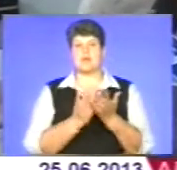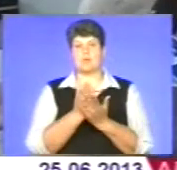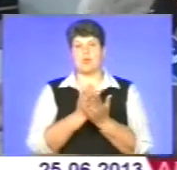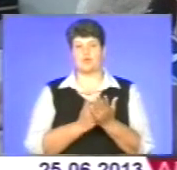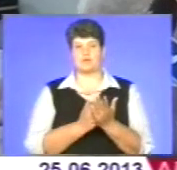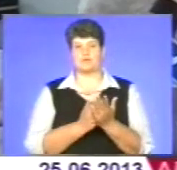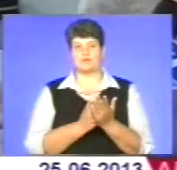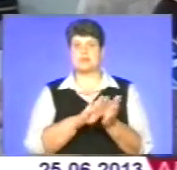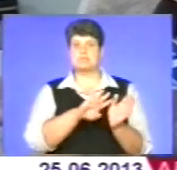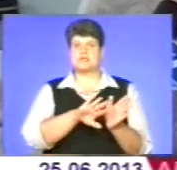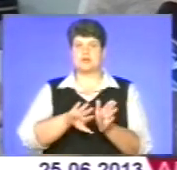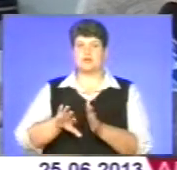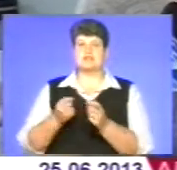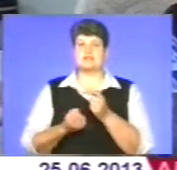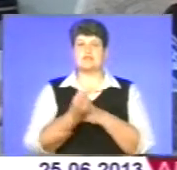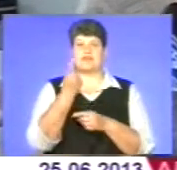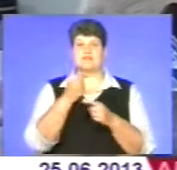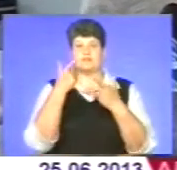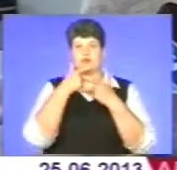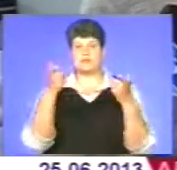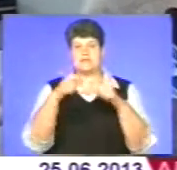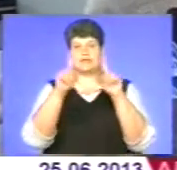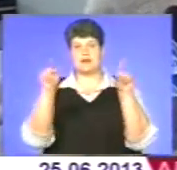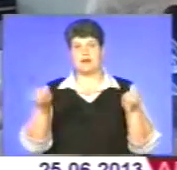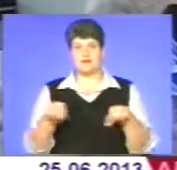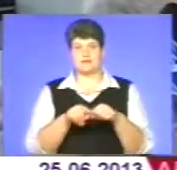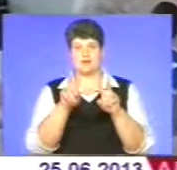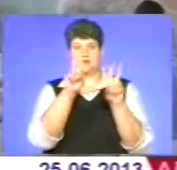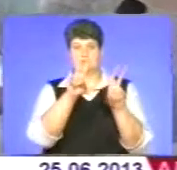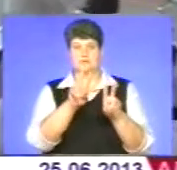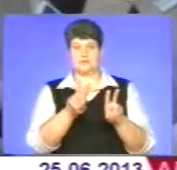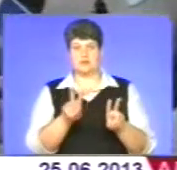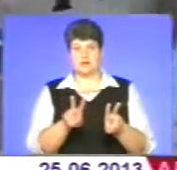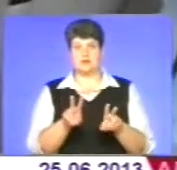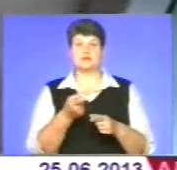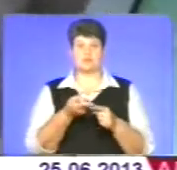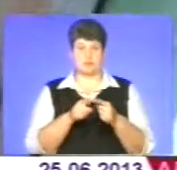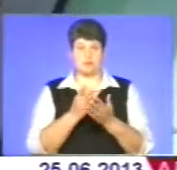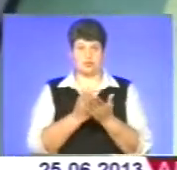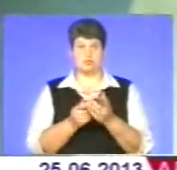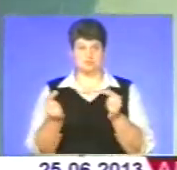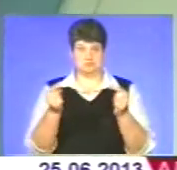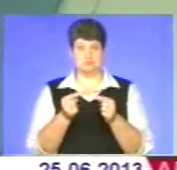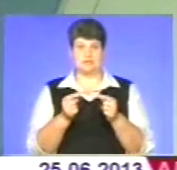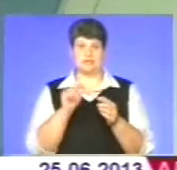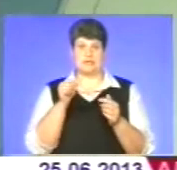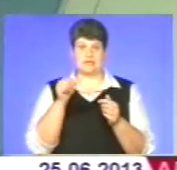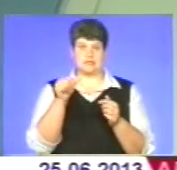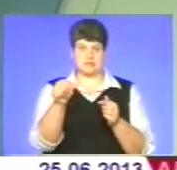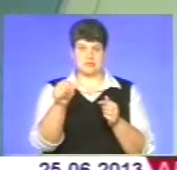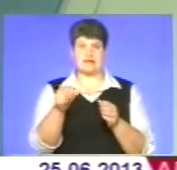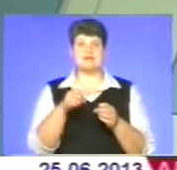Після того з'являється інформаційна картка, якщо людина переглядає інформаційну картку, їй ця послуга підходить. Вона тисне кнопочку